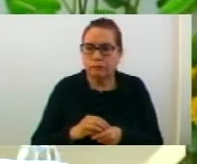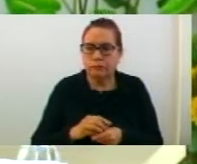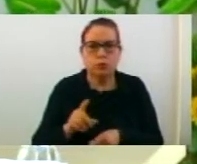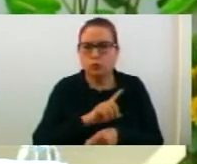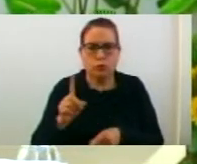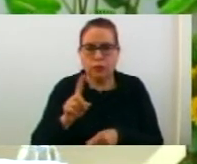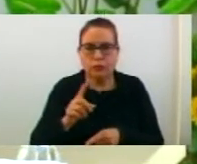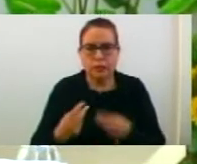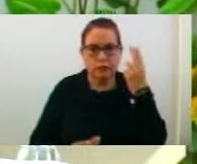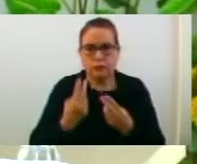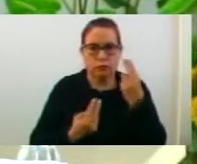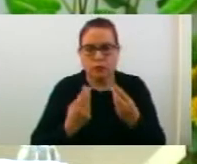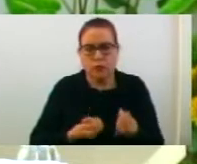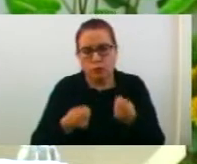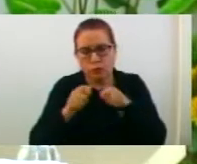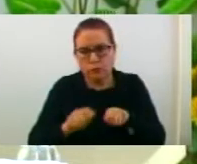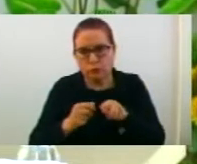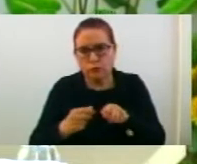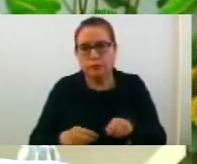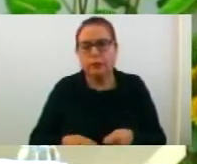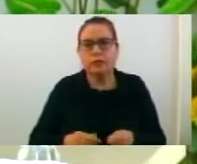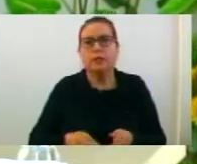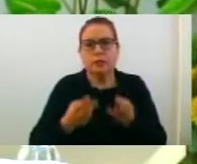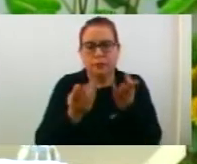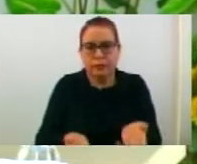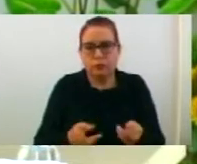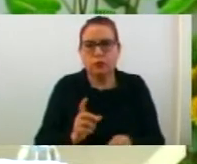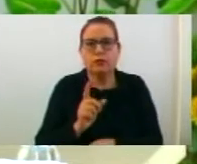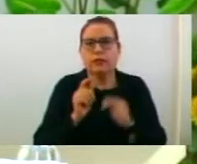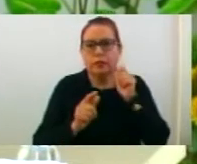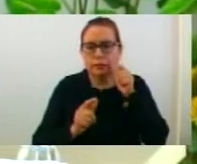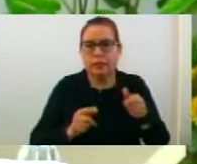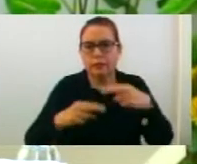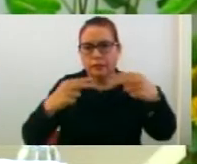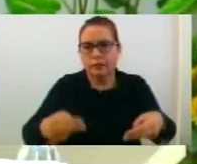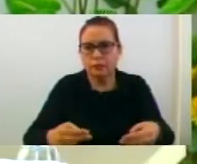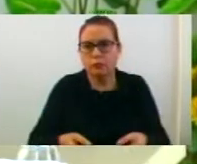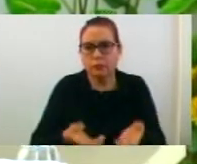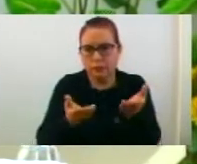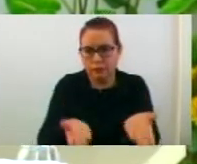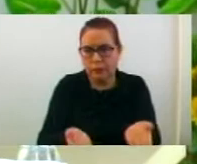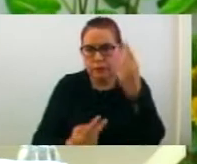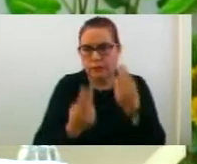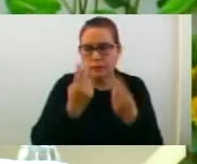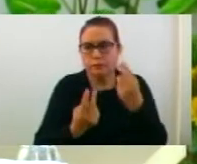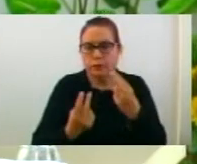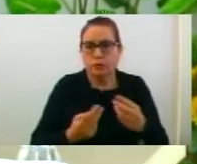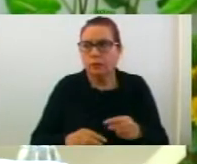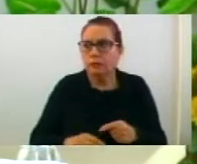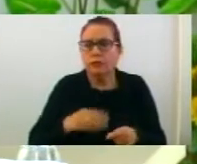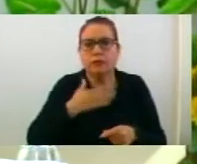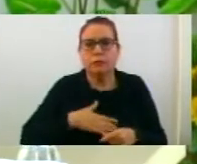Доколко никој не е барът збор, го зокчутено претрсат и предложен днева ред го ставам на гласни. Кој е за? Кој е против?